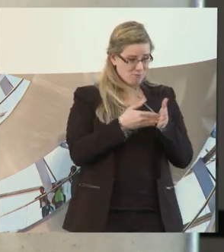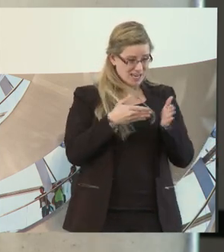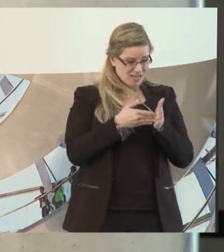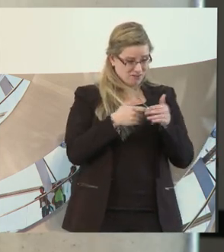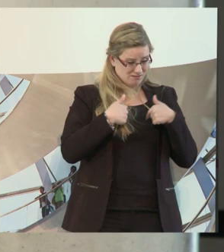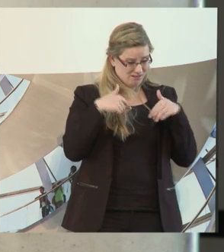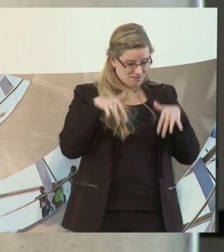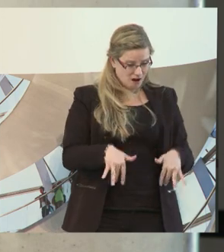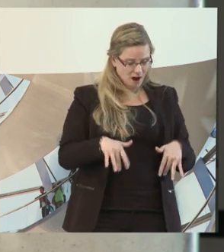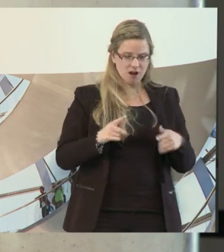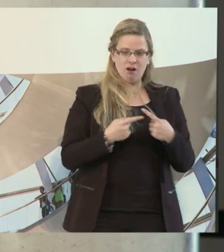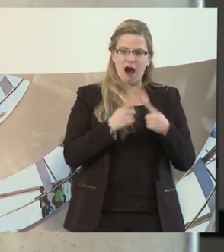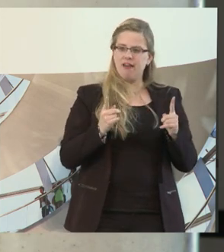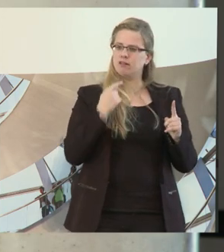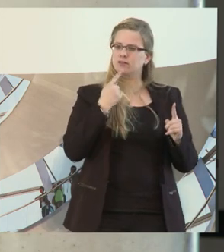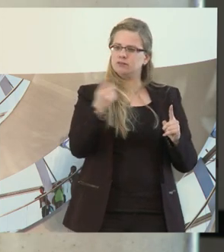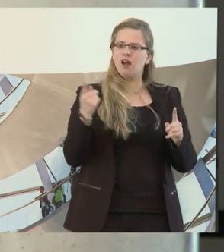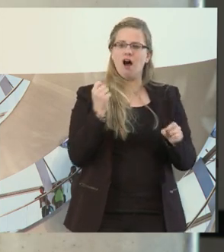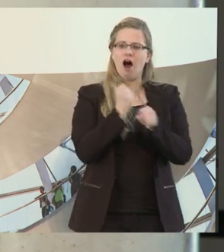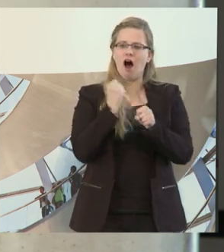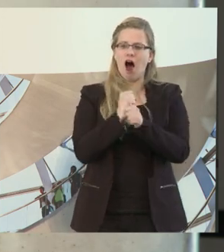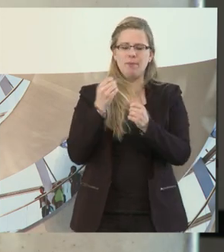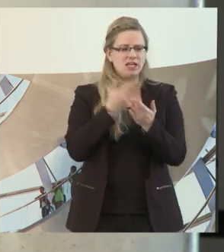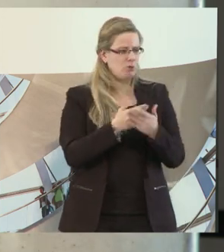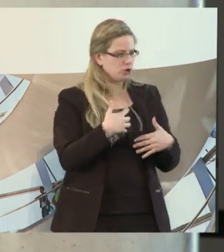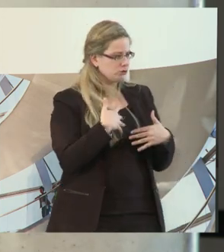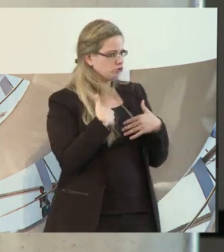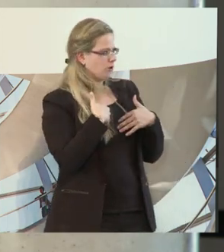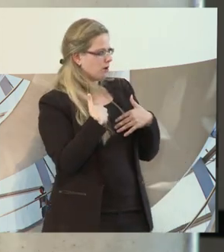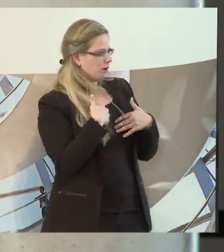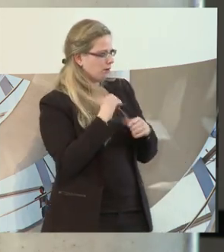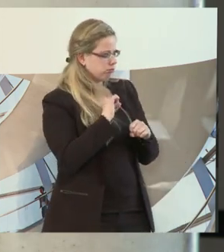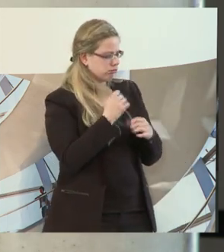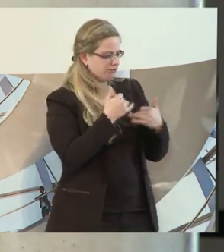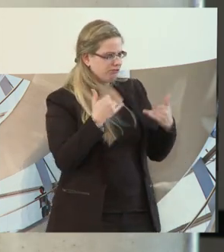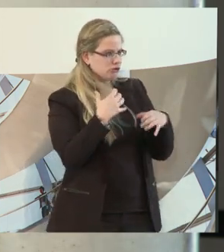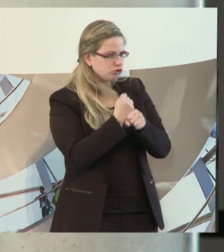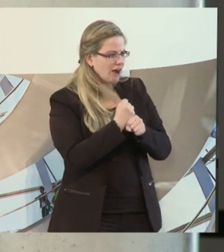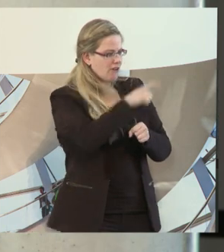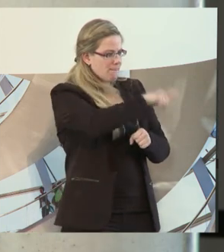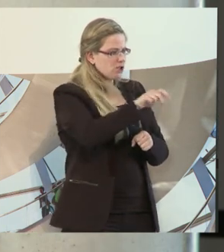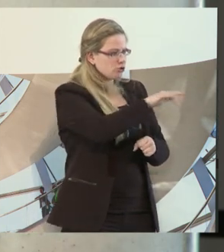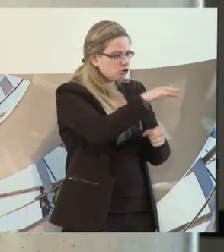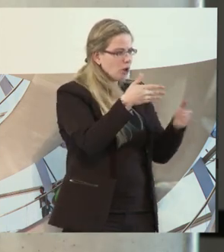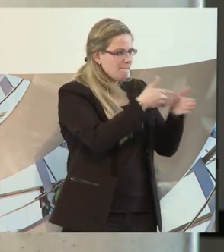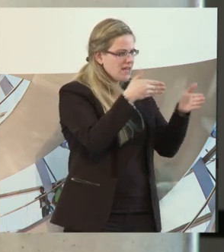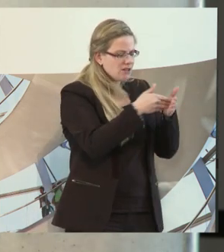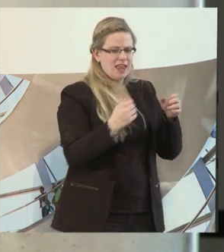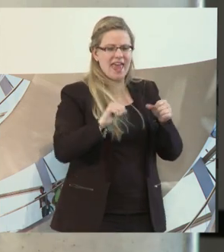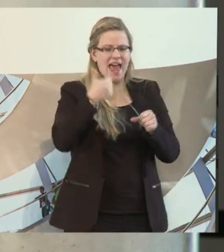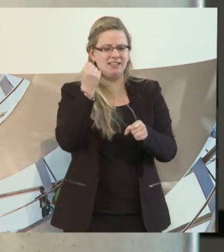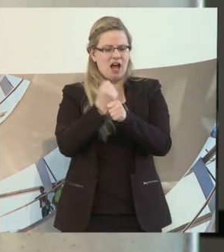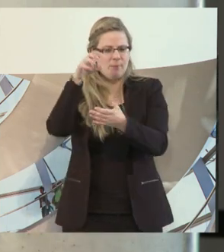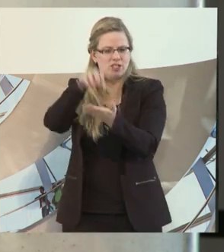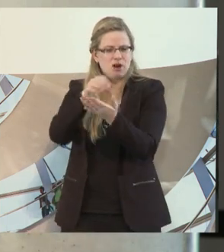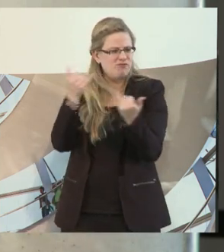Arbeitgeber auch erschrecken bei dem Gedanken, wie kriegen wir es hin, behinderte Menschen auf dem ersten Arbeitsmarkt eine Chance zu geben.